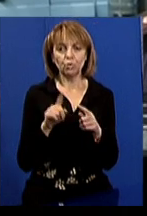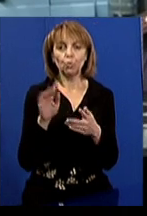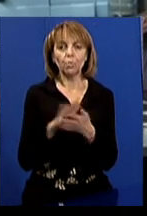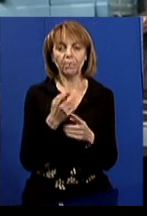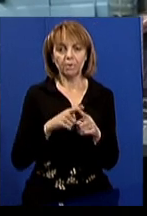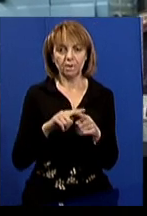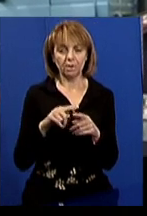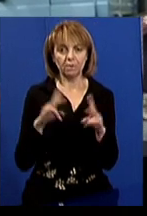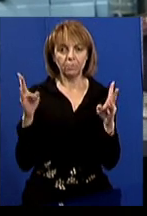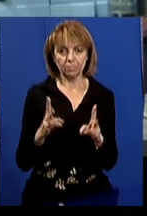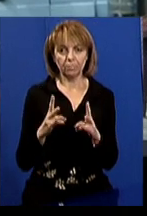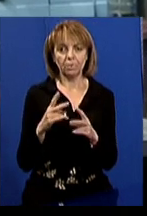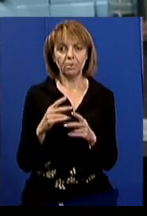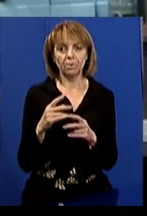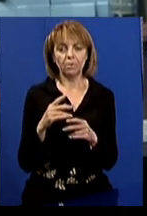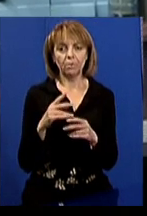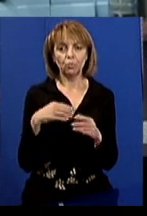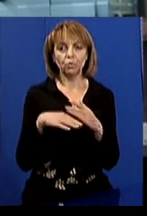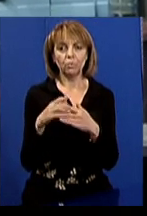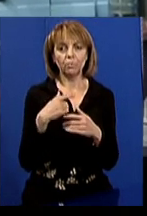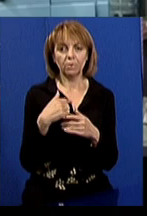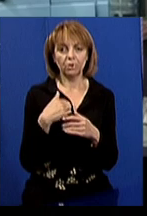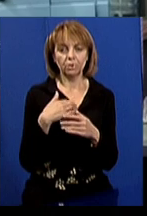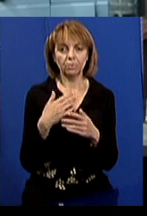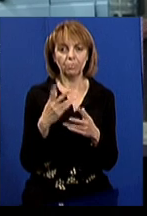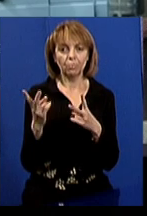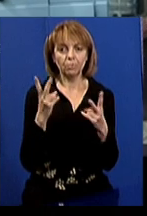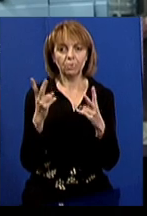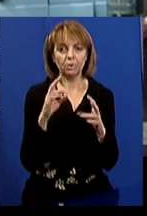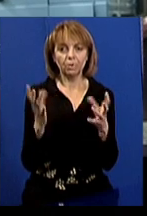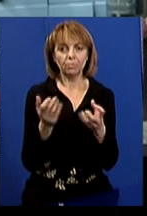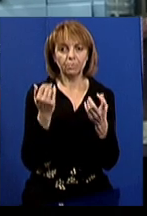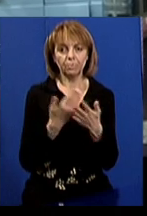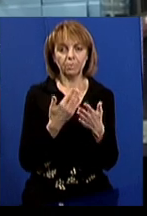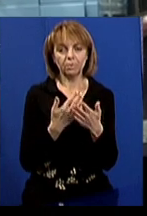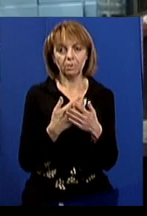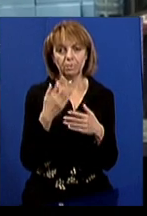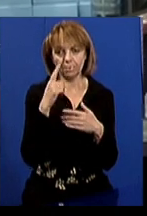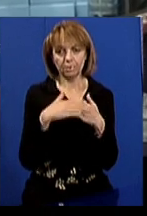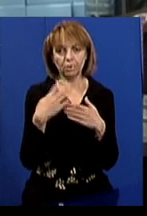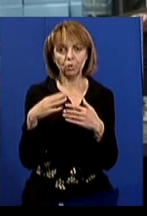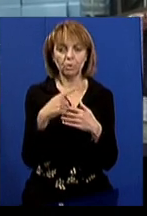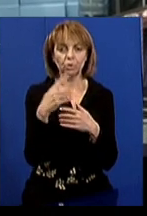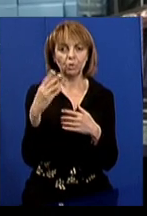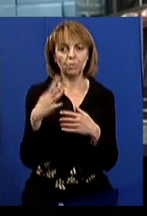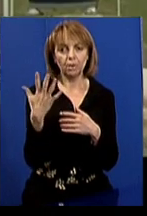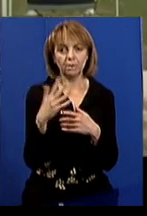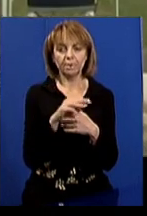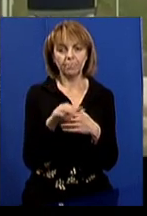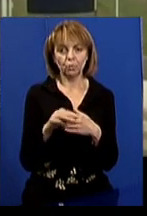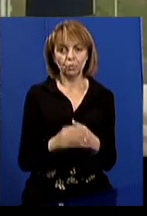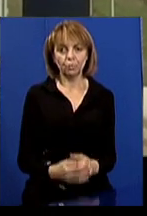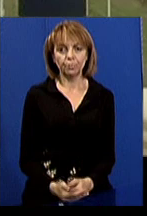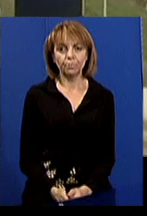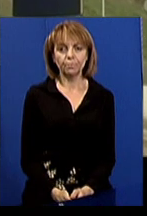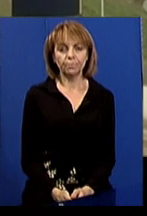надзвичайну подію, вийшло в наших пожежних рятувальників десь біля 40-45 хвилин.